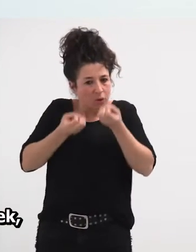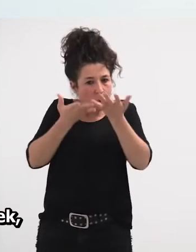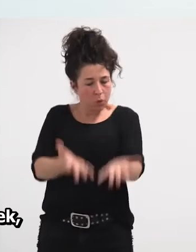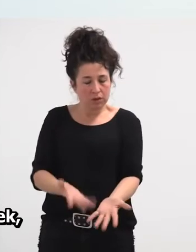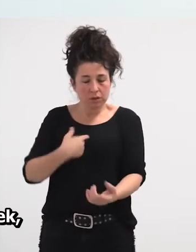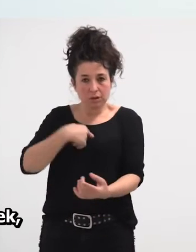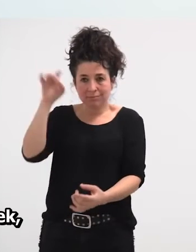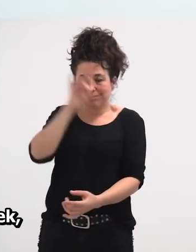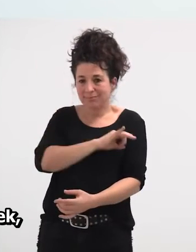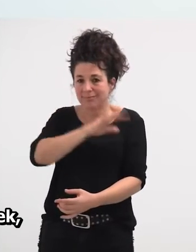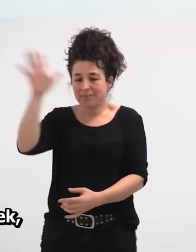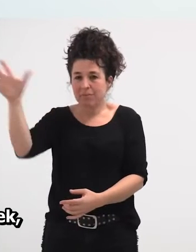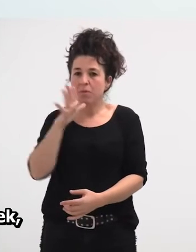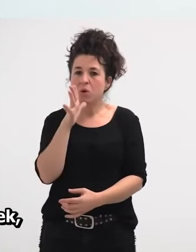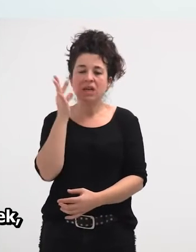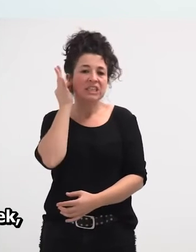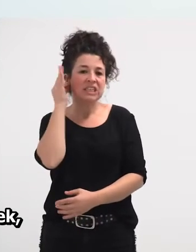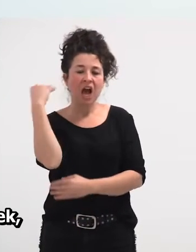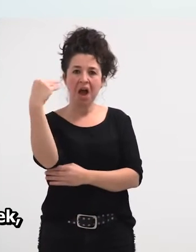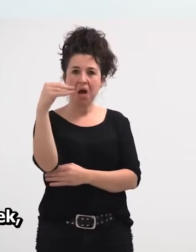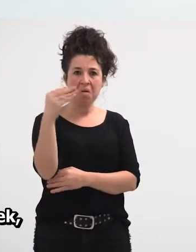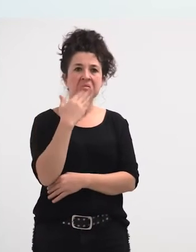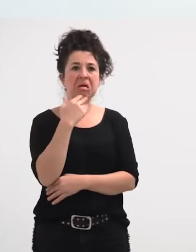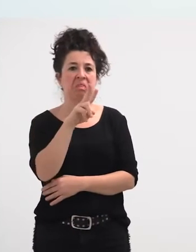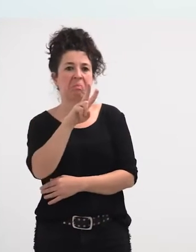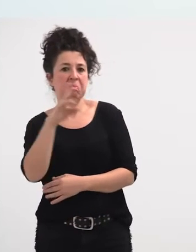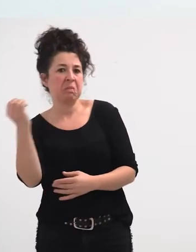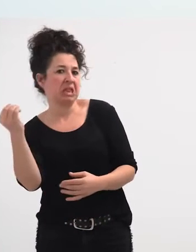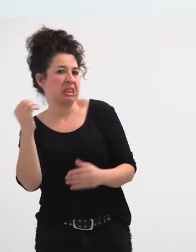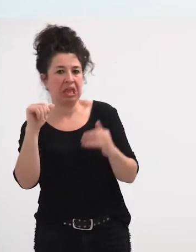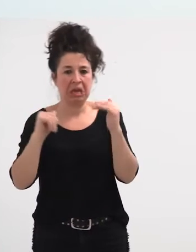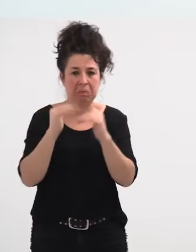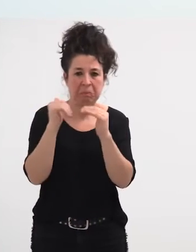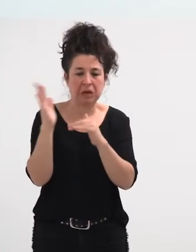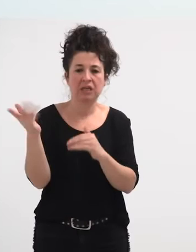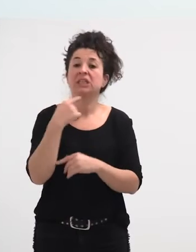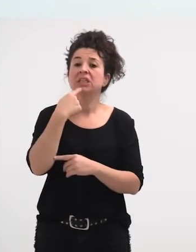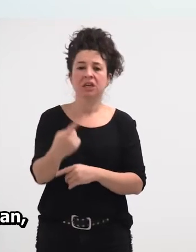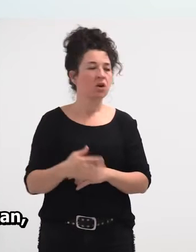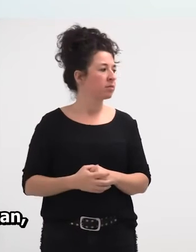aluzinatu ninduen, neska gazte bateko, eta gutxi urtekoak, esan zuenean, joe,